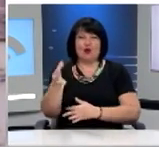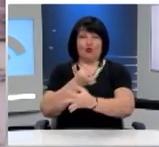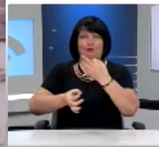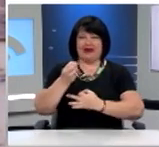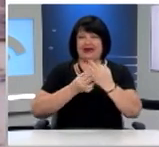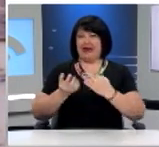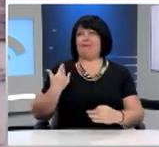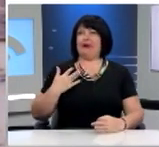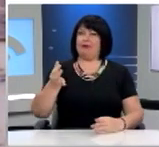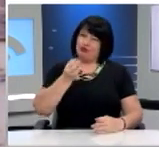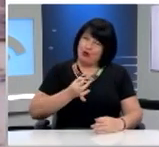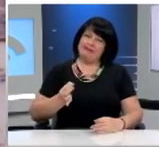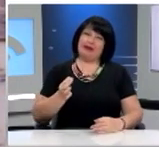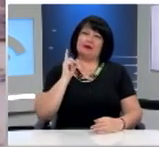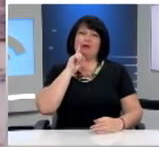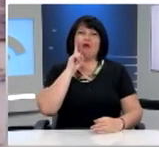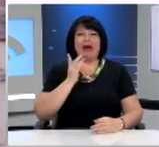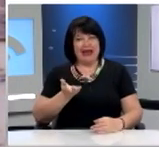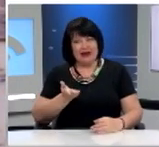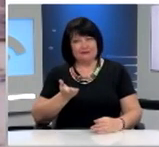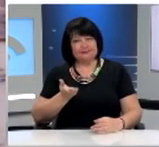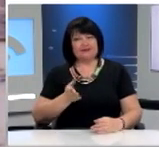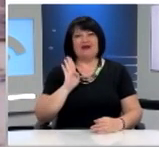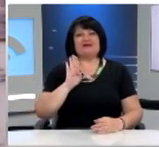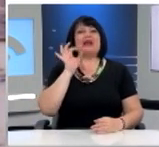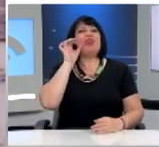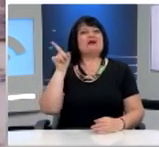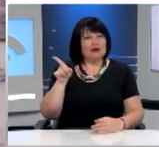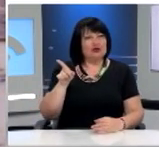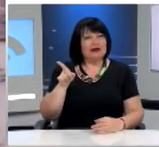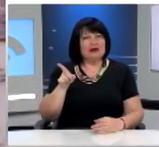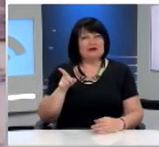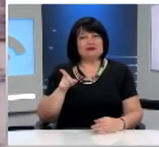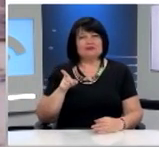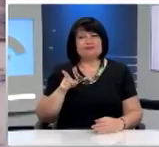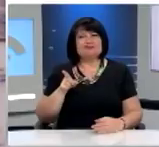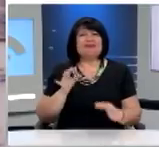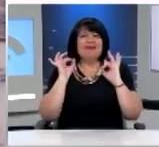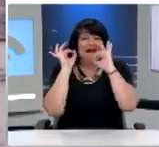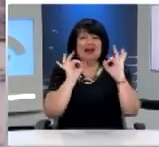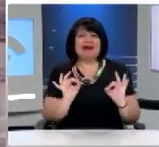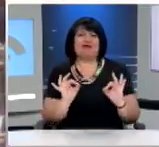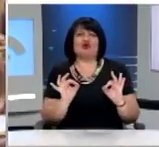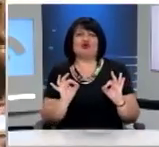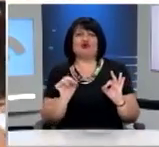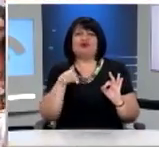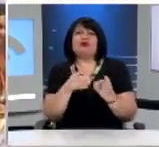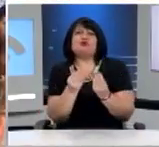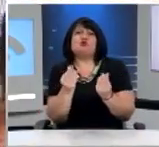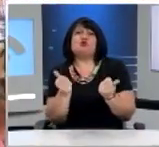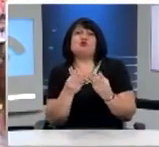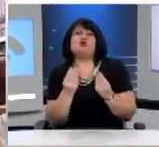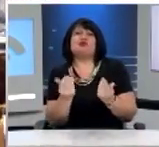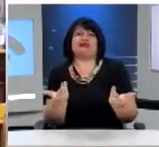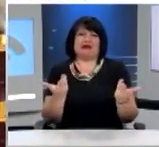ακούσαμε προηγουμένως από την έφηβη βουλευτή Β. Περιφερίας Θεσσαλονίκης είχε ακριβώς αυτή την ουσιαστική